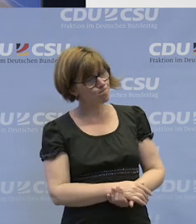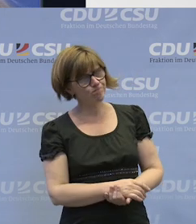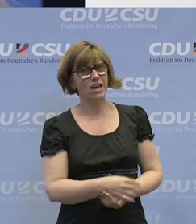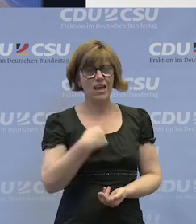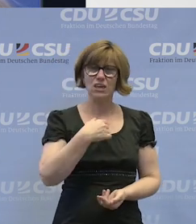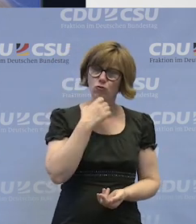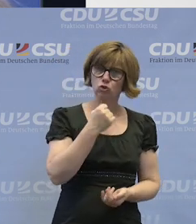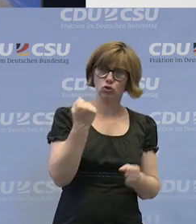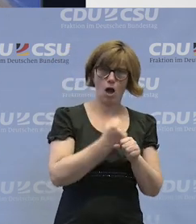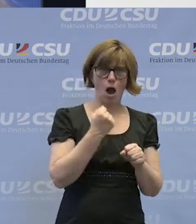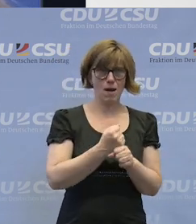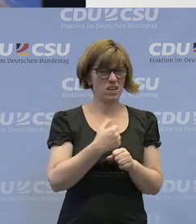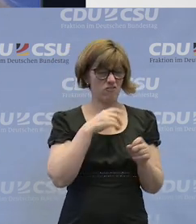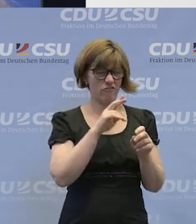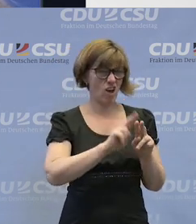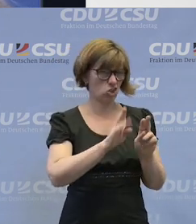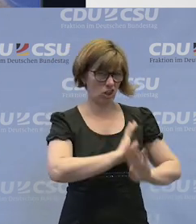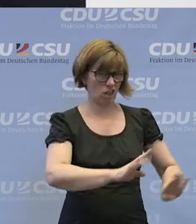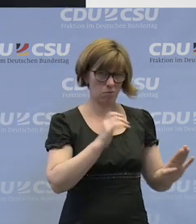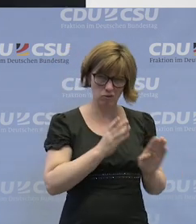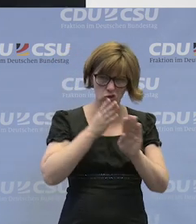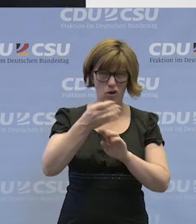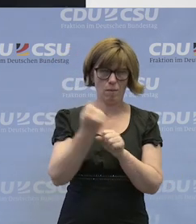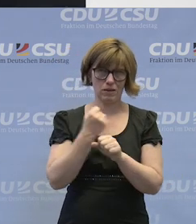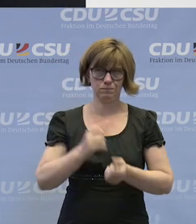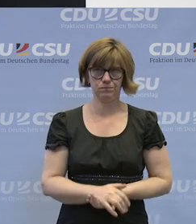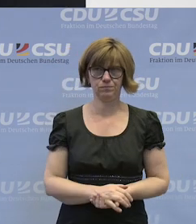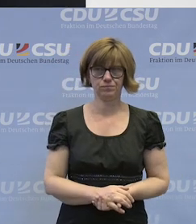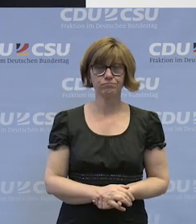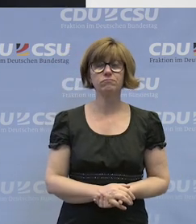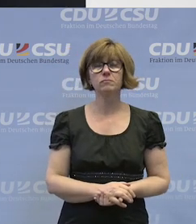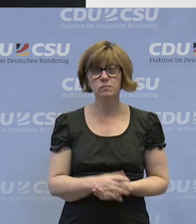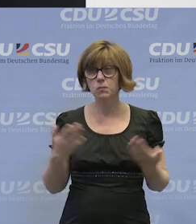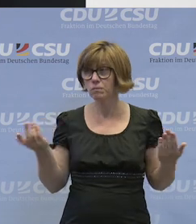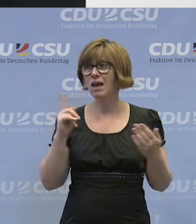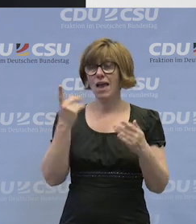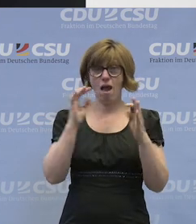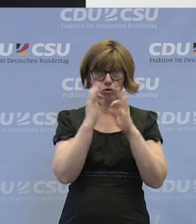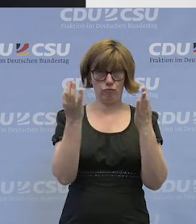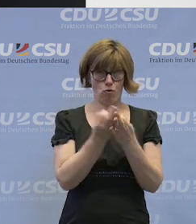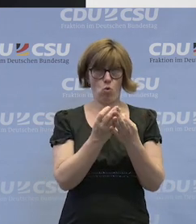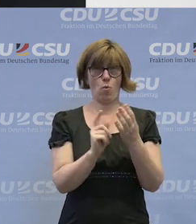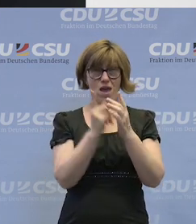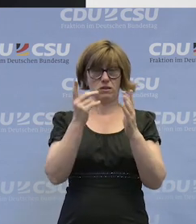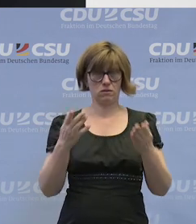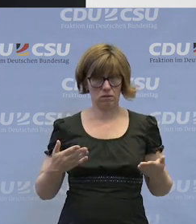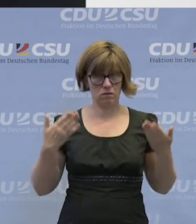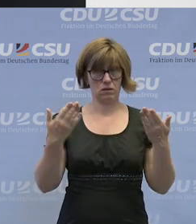hätte gerne Lust, nicht mit einer Werkstatt zu arbeiten. Ein erstes Forum, ein erster Aufschlag bei diesem